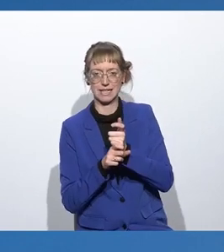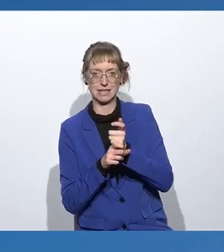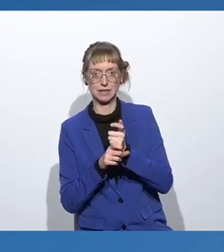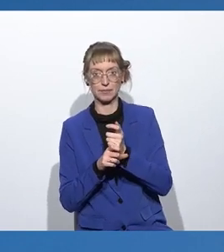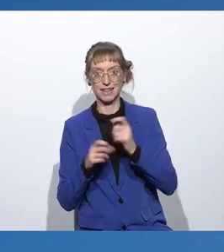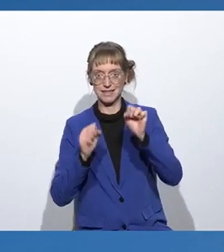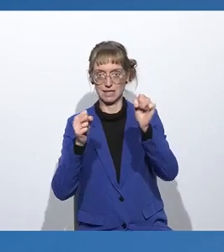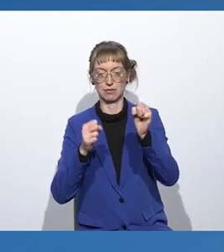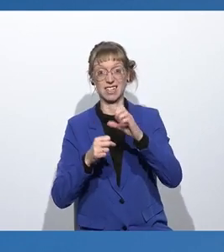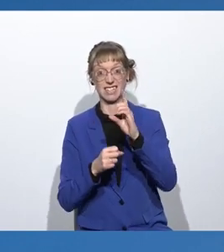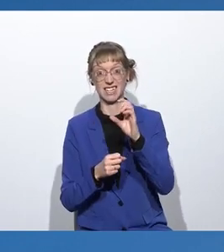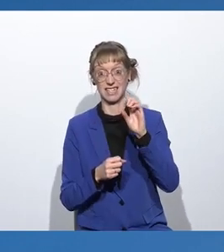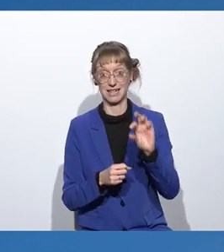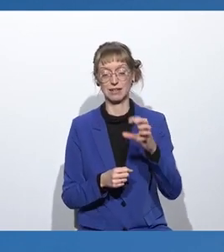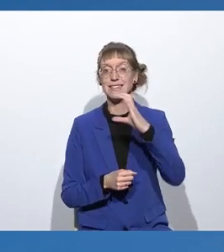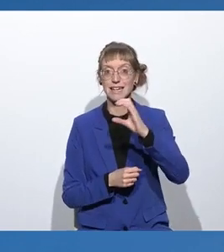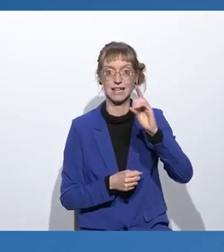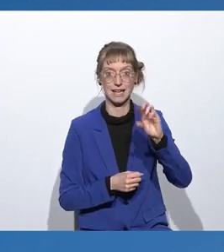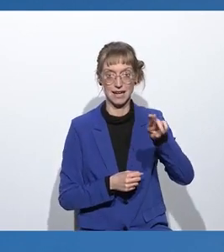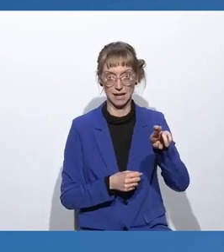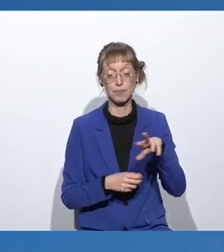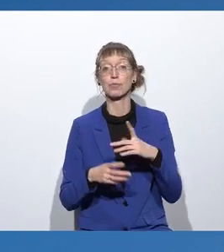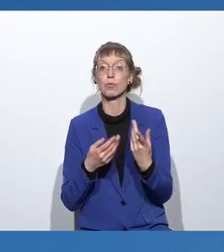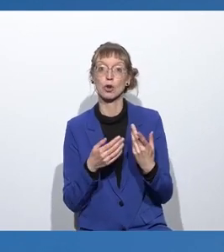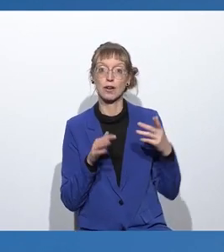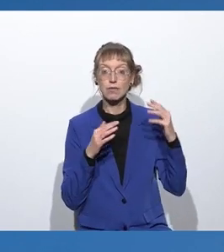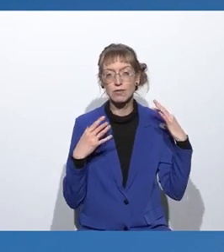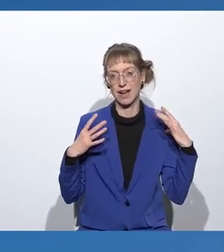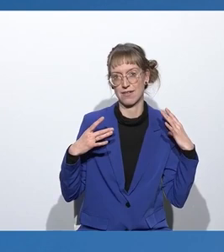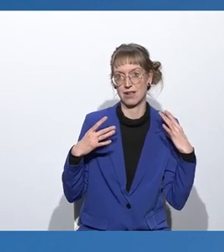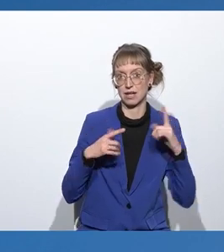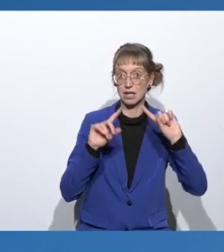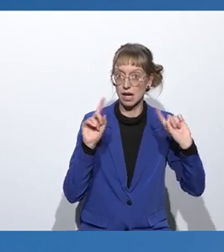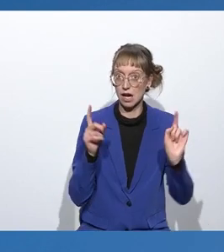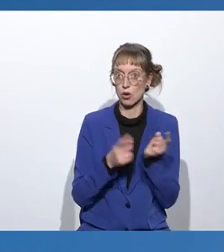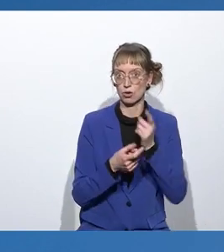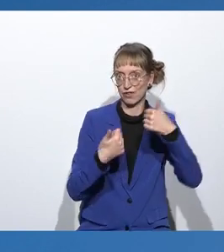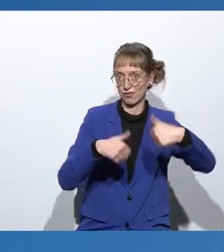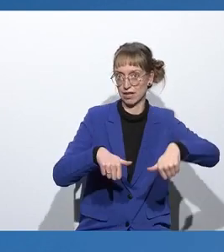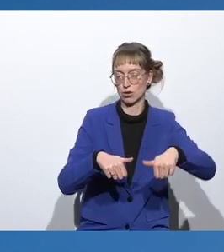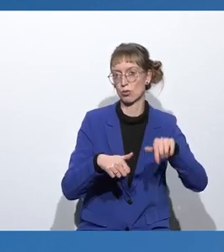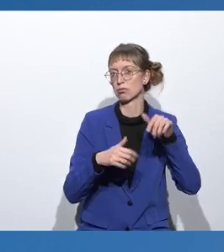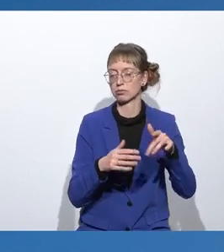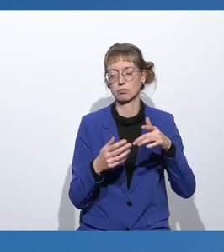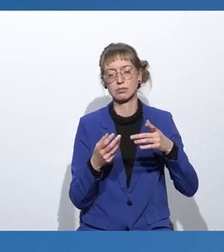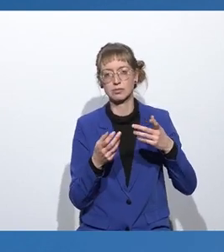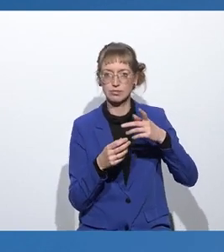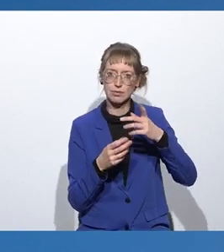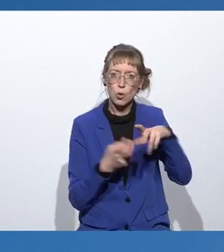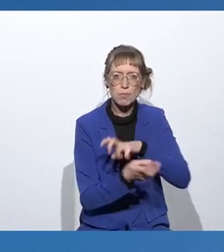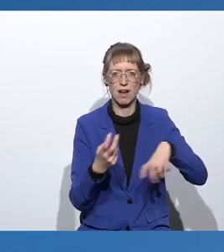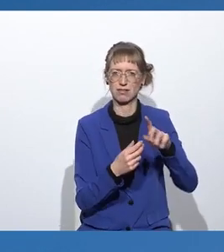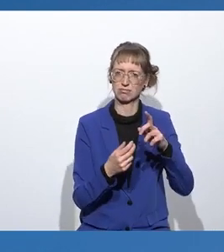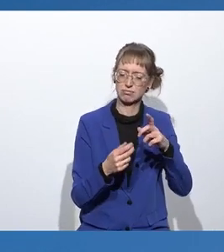verpflichten sich dabei freiwillig zu einem verantwortungsvollen Umgang mit Daten. Wie funktioniert das Ganze in der Praxis?